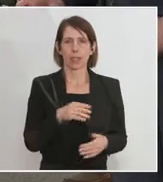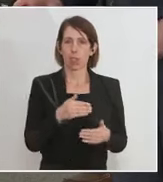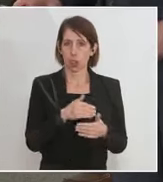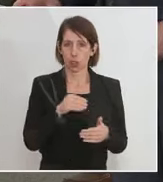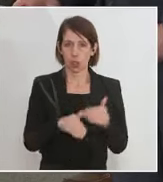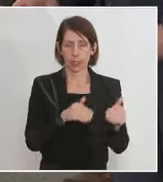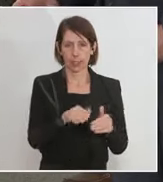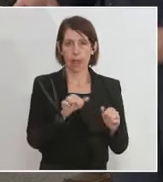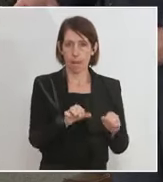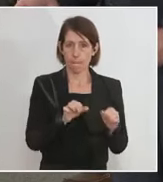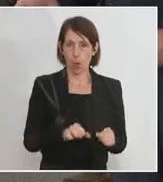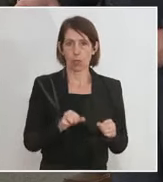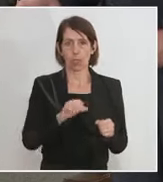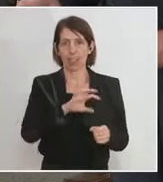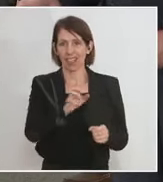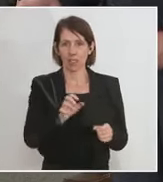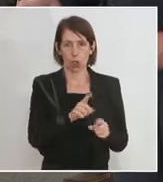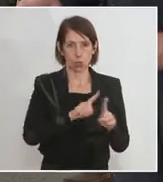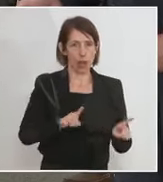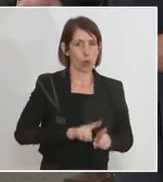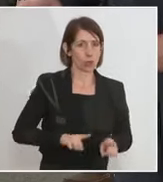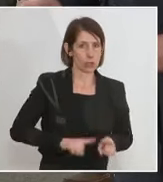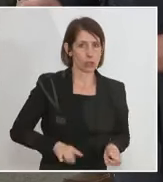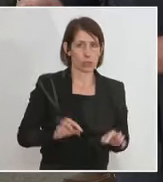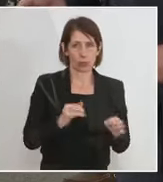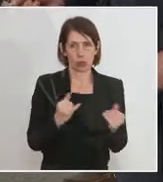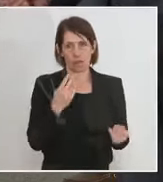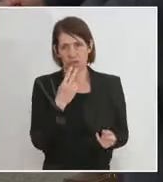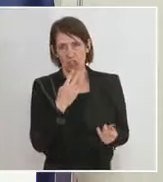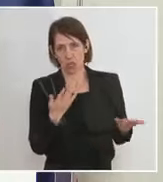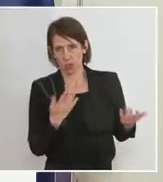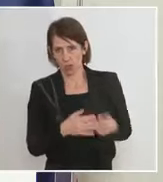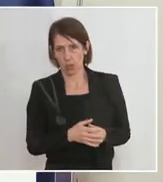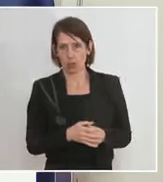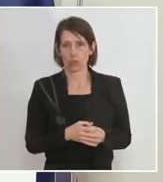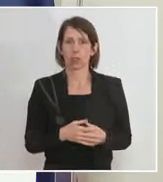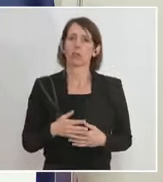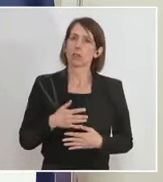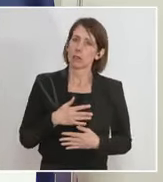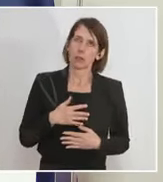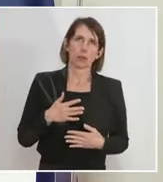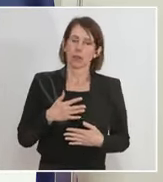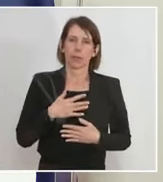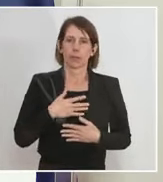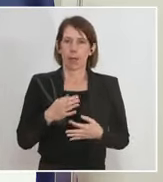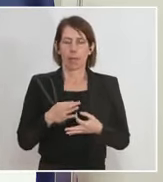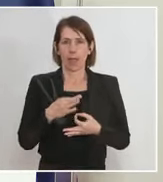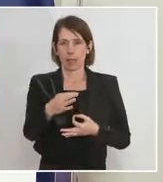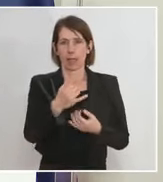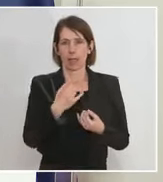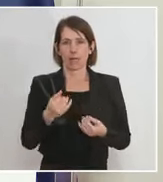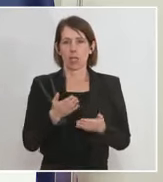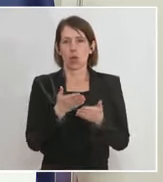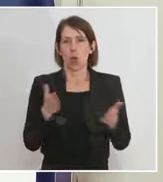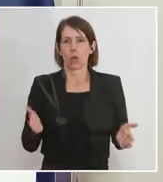regional unterschiedlich oder wie schätzen Sie das ein aus heutiger Sicht? Ich bleibe bei meiner Linie, dass ich öffentliche Spekulationen nicht